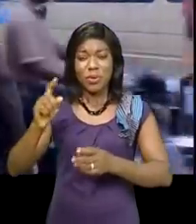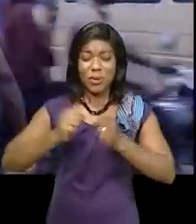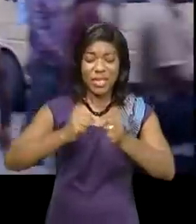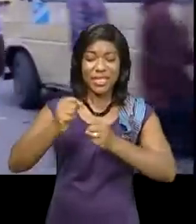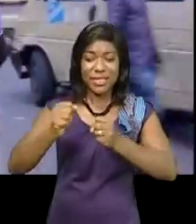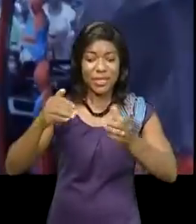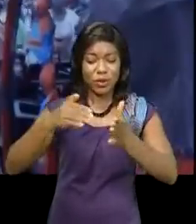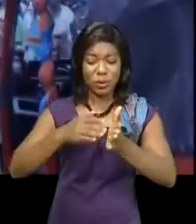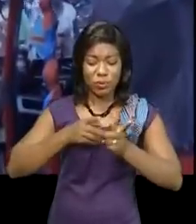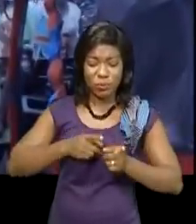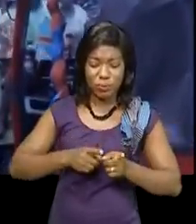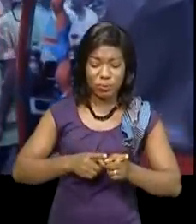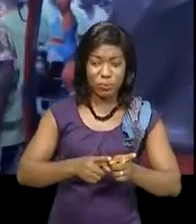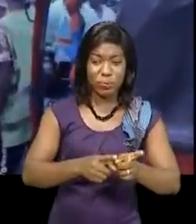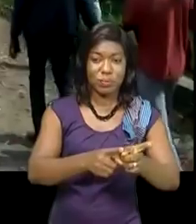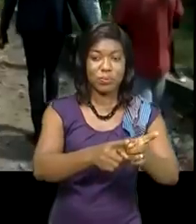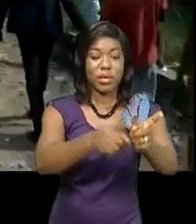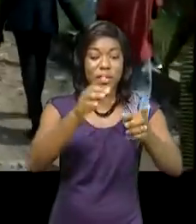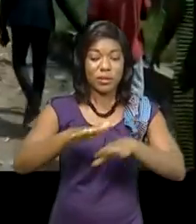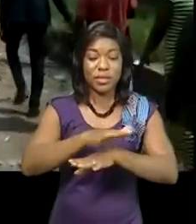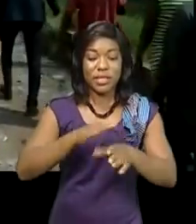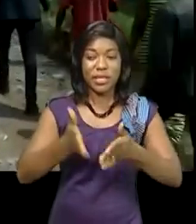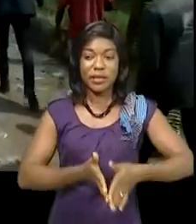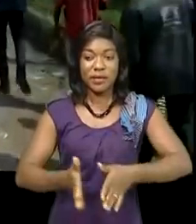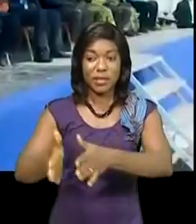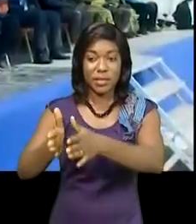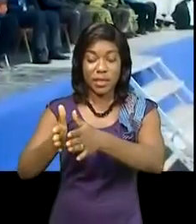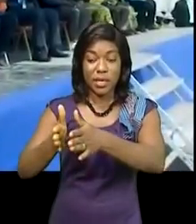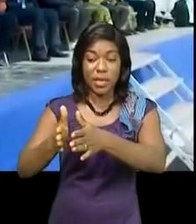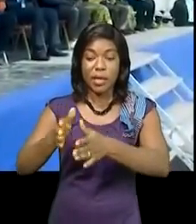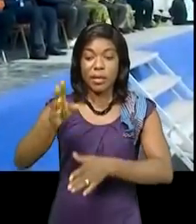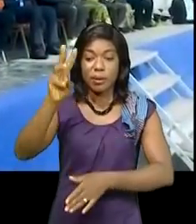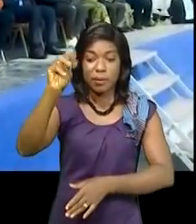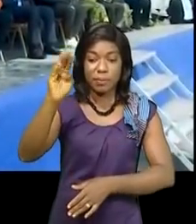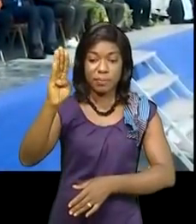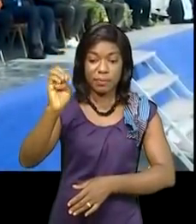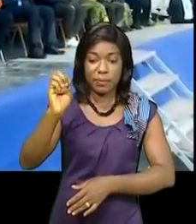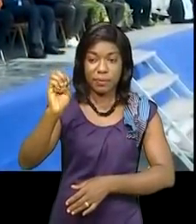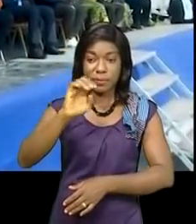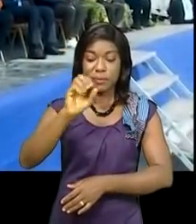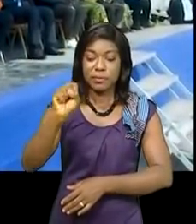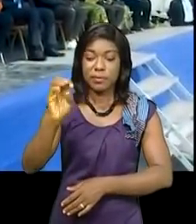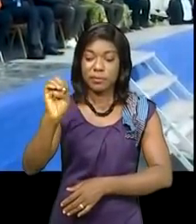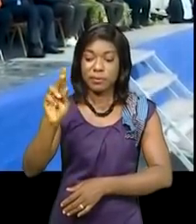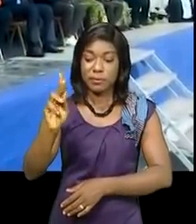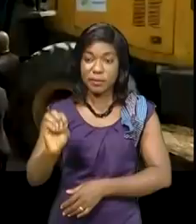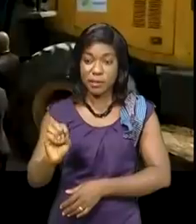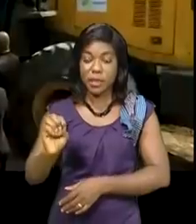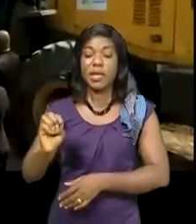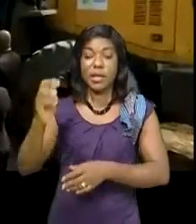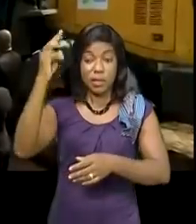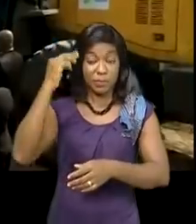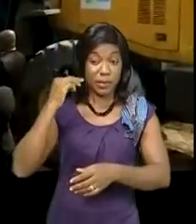observés sur les avenues Benseke et Kassavoubou à l'entrée de ma campagne que le ministre d'Etat en charge des infrastructures et travaux